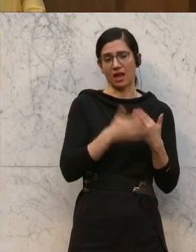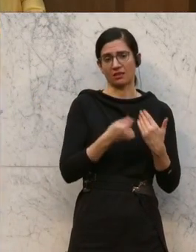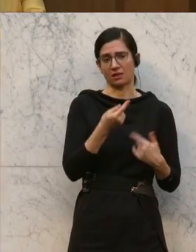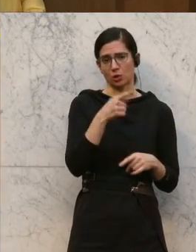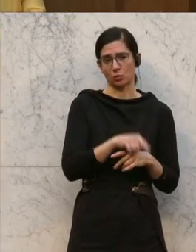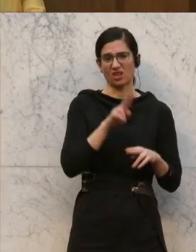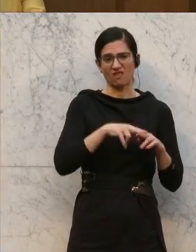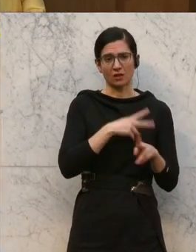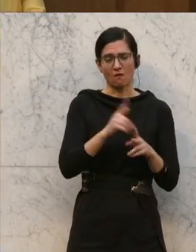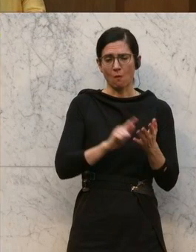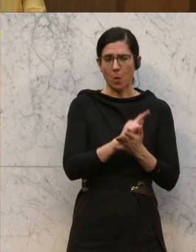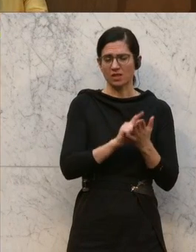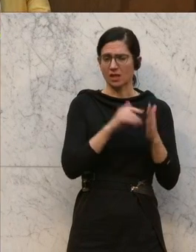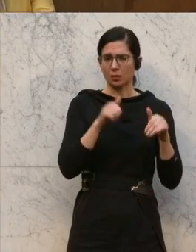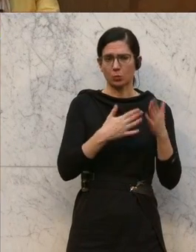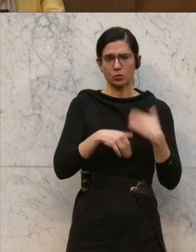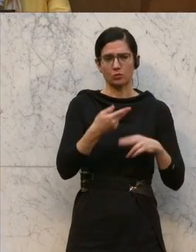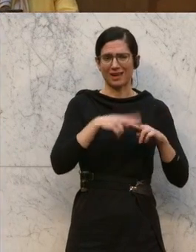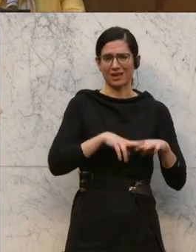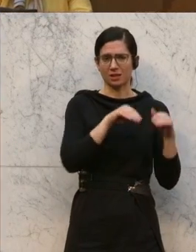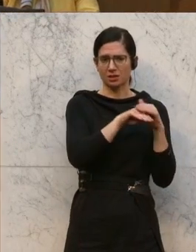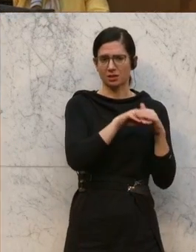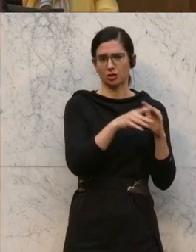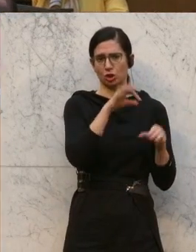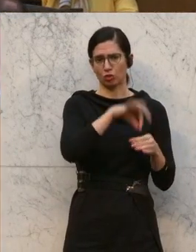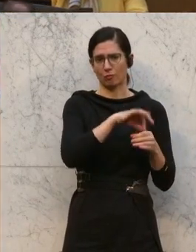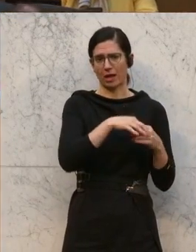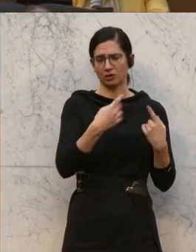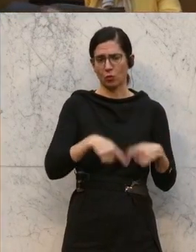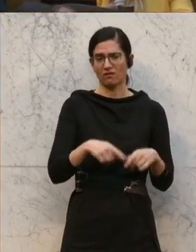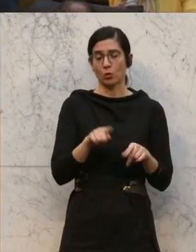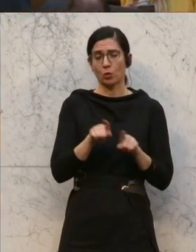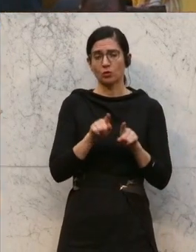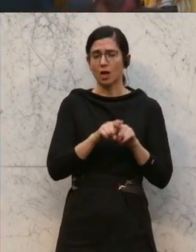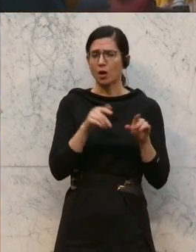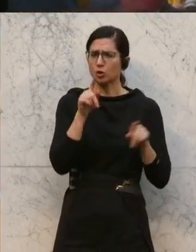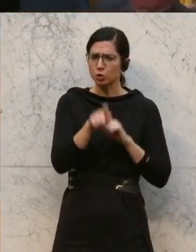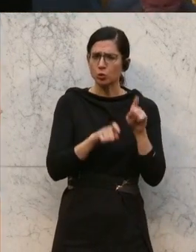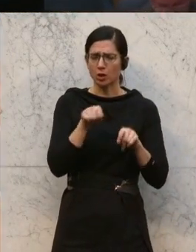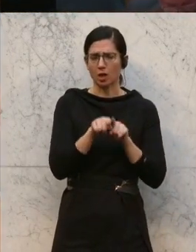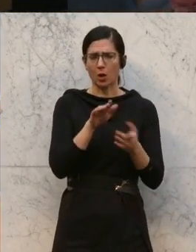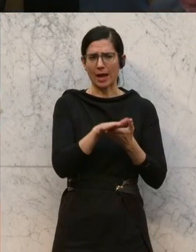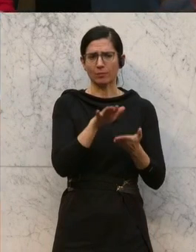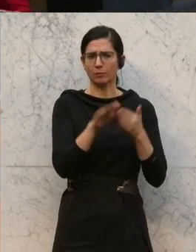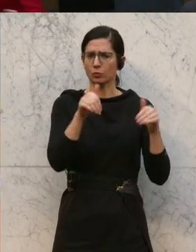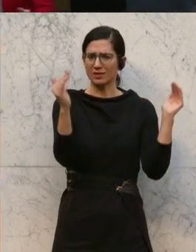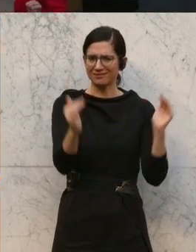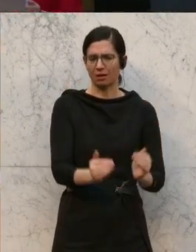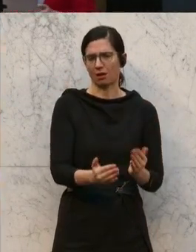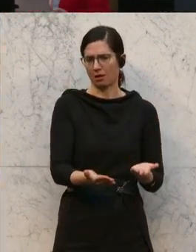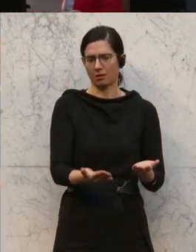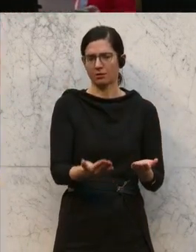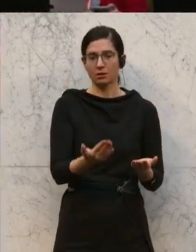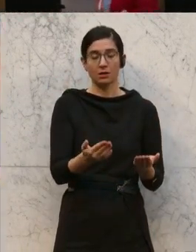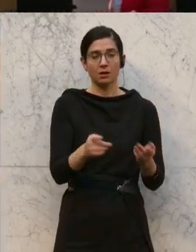Vollzeit arbeiten, denen muss mehr übrig bleiben. Die Vorschläge haben wir heute schon unterbreitet. Und drittens müssen Steuern und Abgaben endlich runter, auch